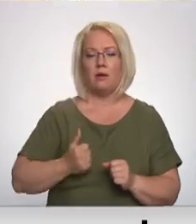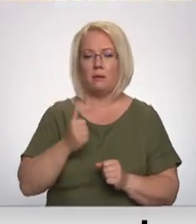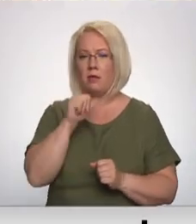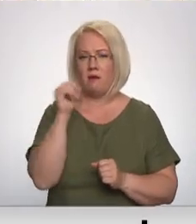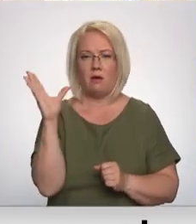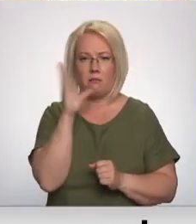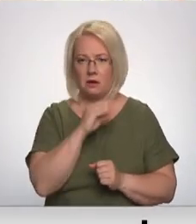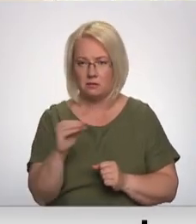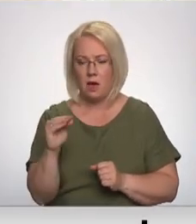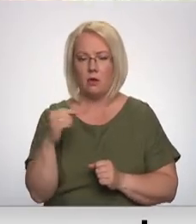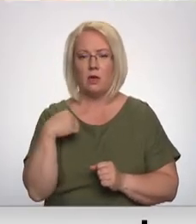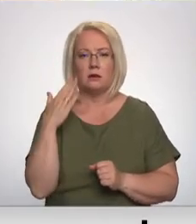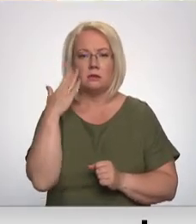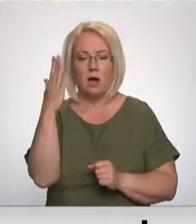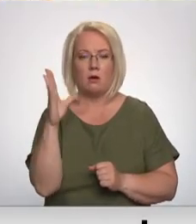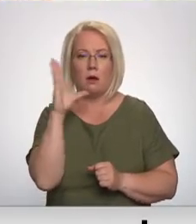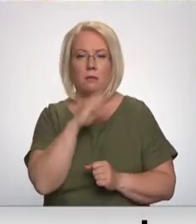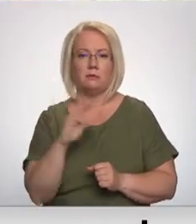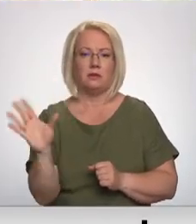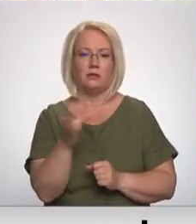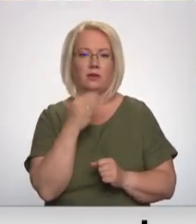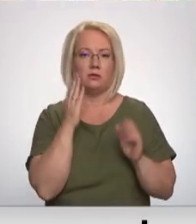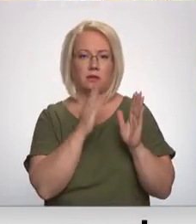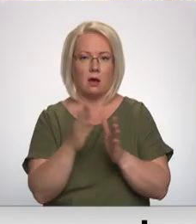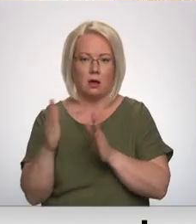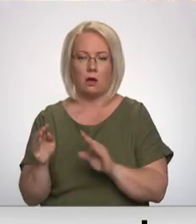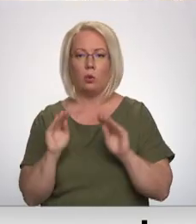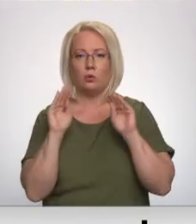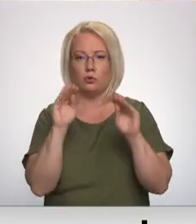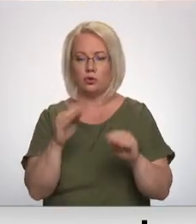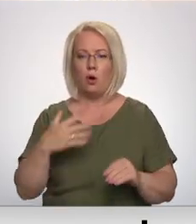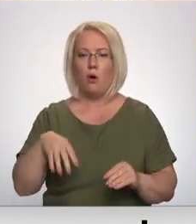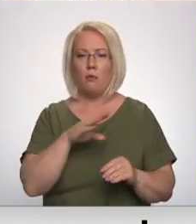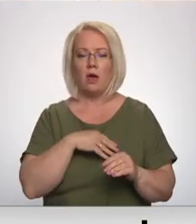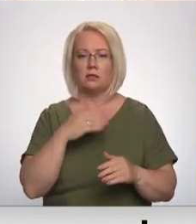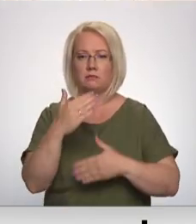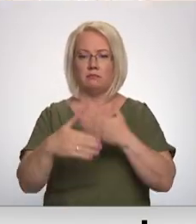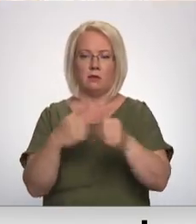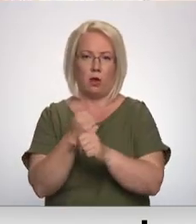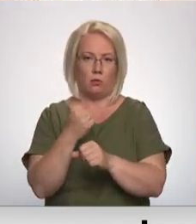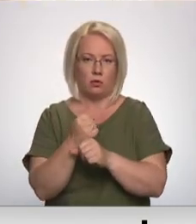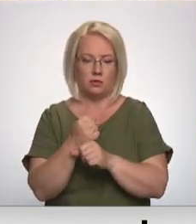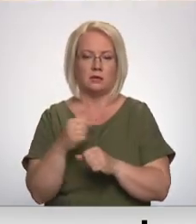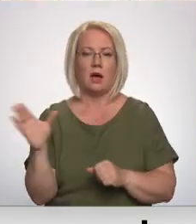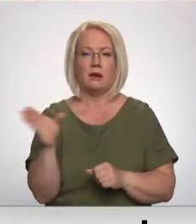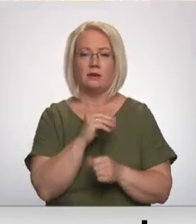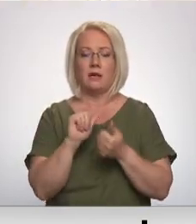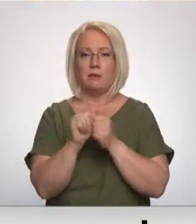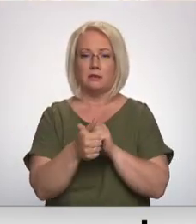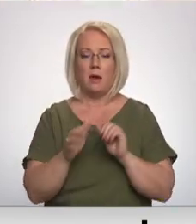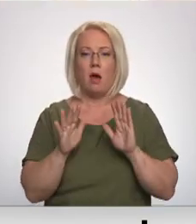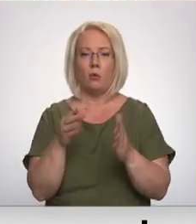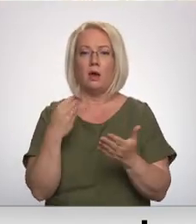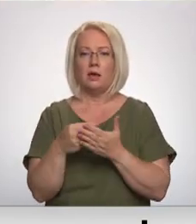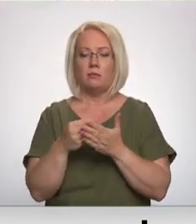Ļoti ceru, ka viņi paspēs visu sagatavot, uzstādīt un mēs varēsim palaist. Ar visām šīm izmaiņām apkuris izmaksas būs